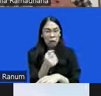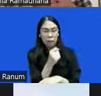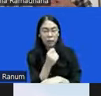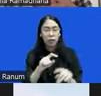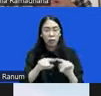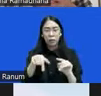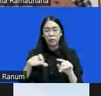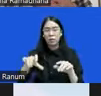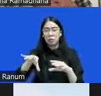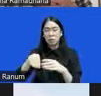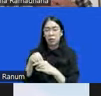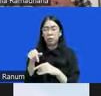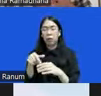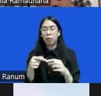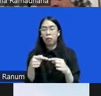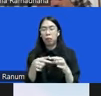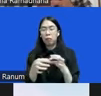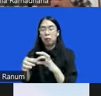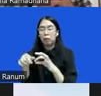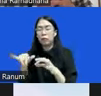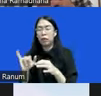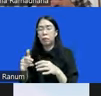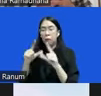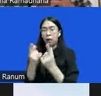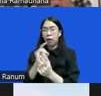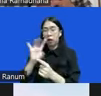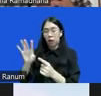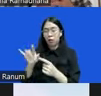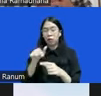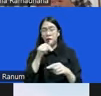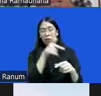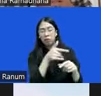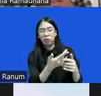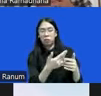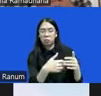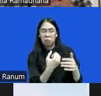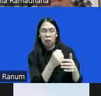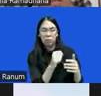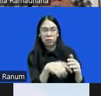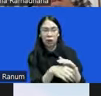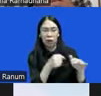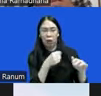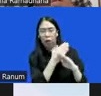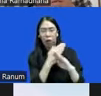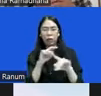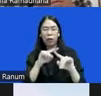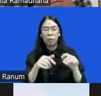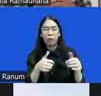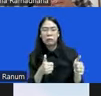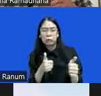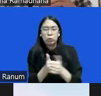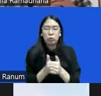Mereka bobroknya luar biasa dalam konteks memberantas korupsi. Ini kenapa justru ikut-ikutan dalam